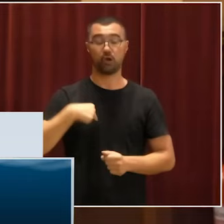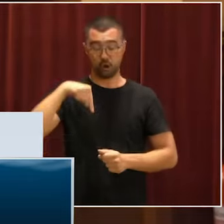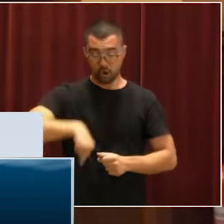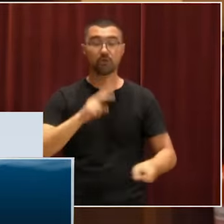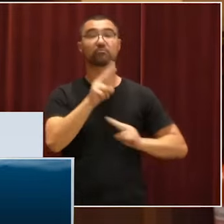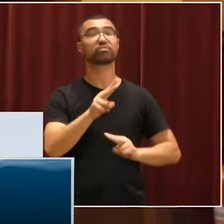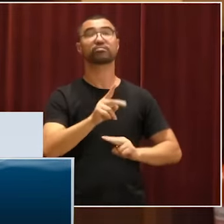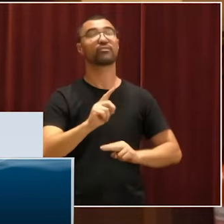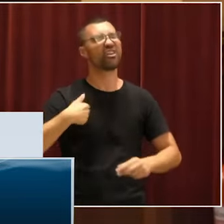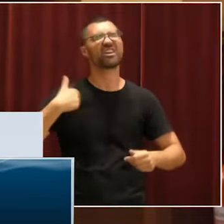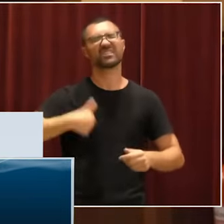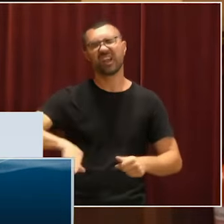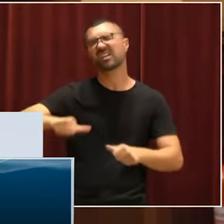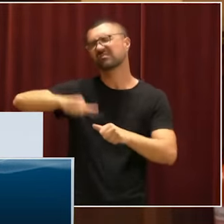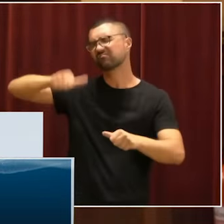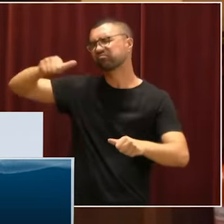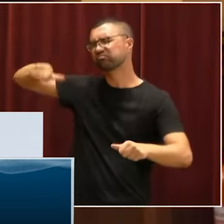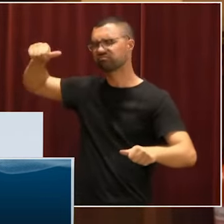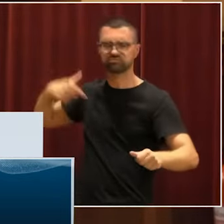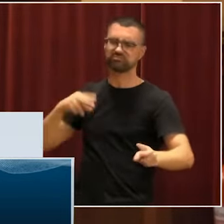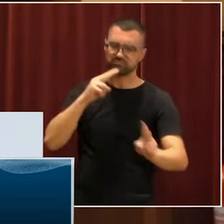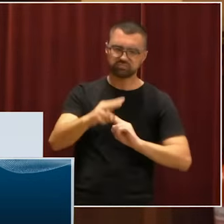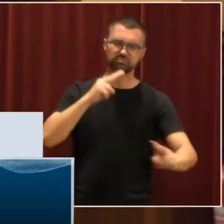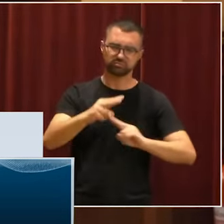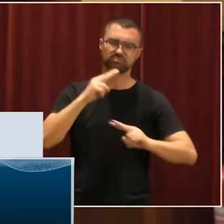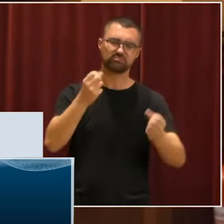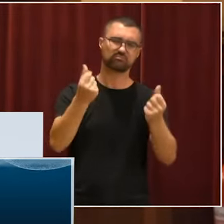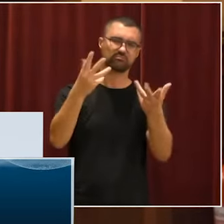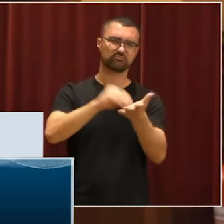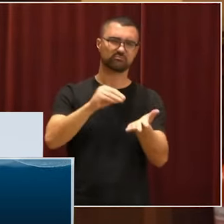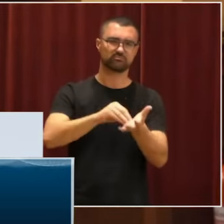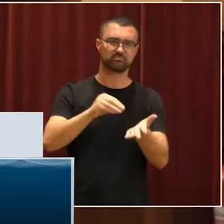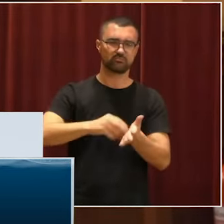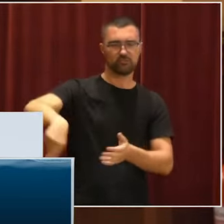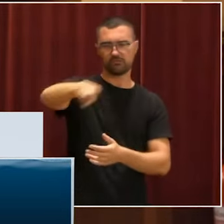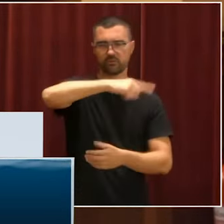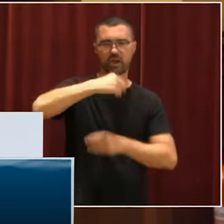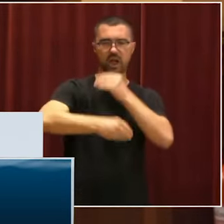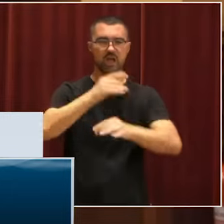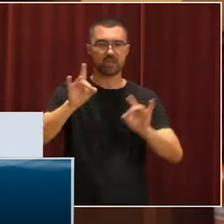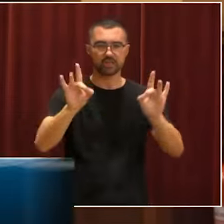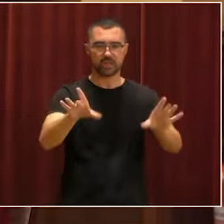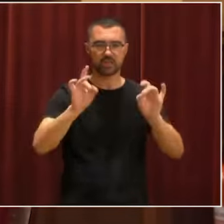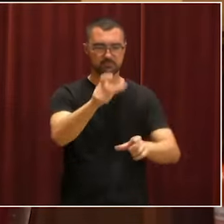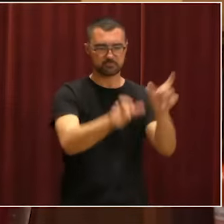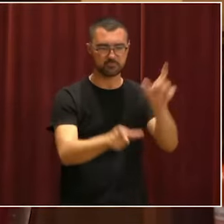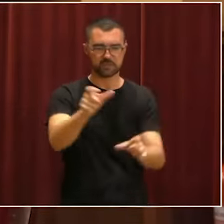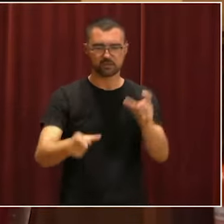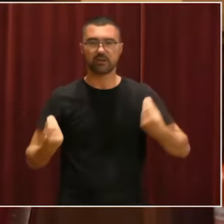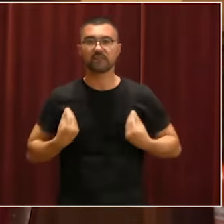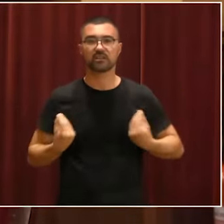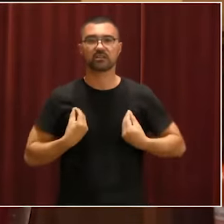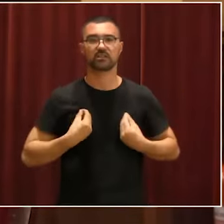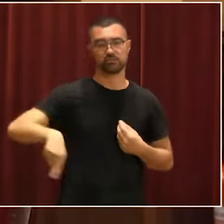avui, fa moltes setmanes que ho venim dient, fa moltes setmanes estan posant en perill la vida de les persones,